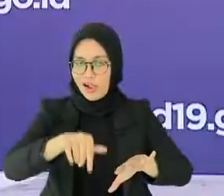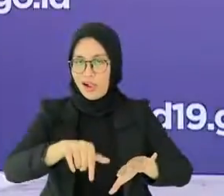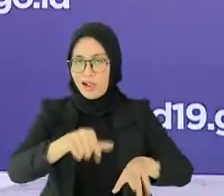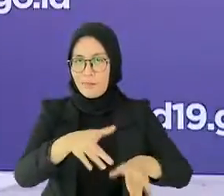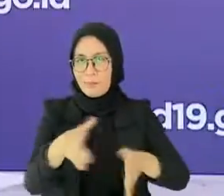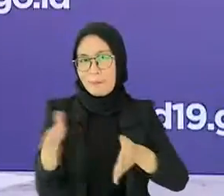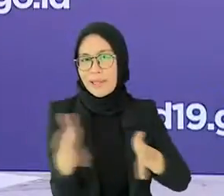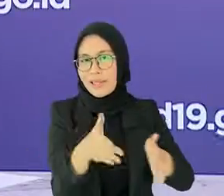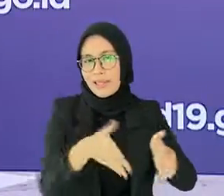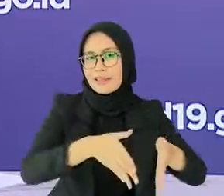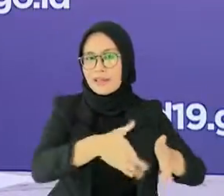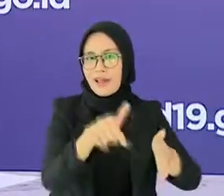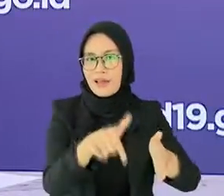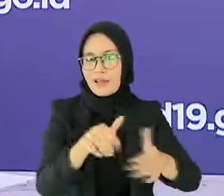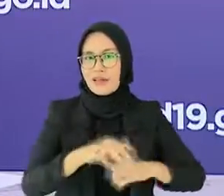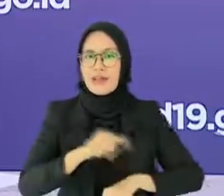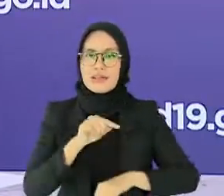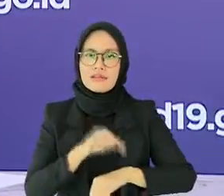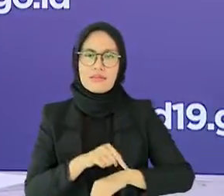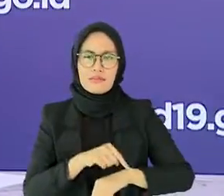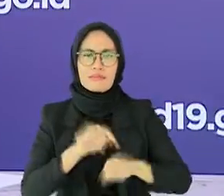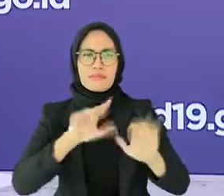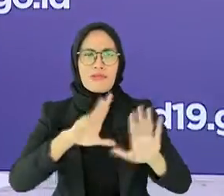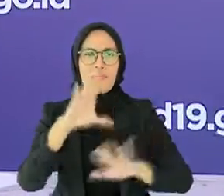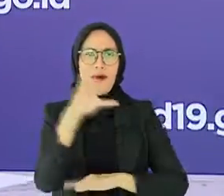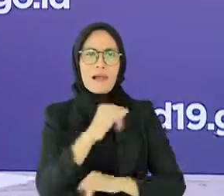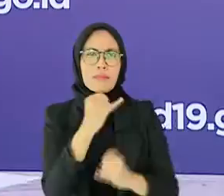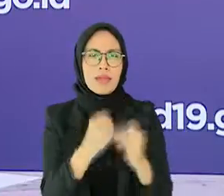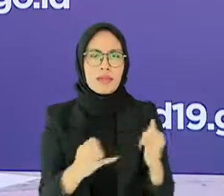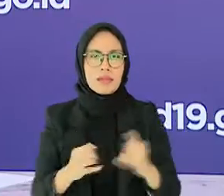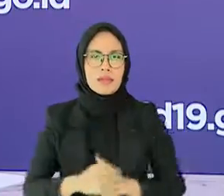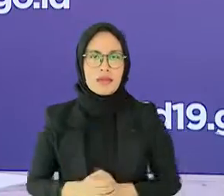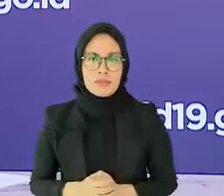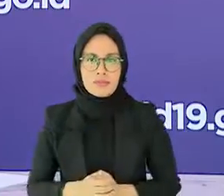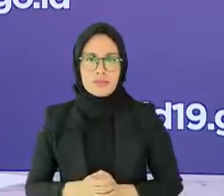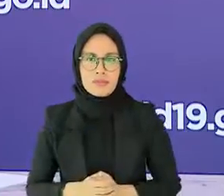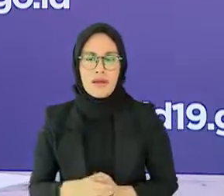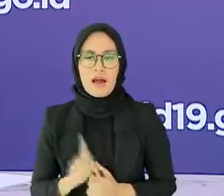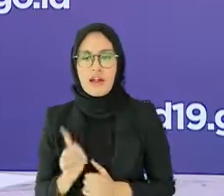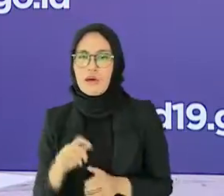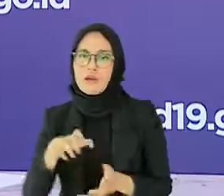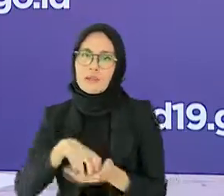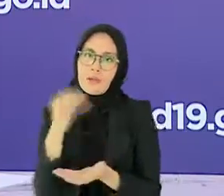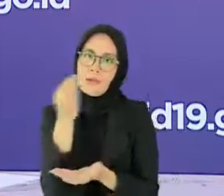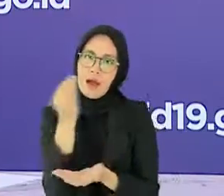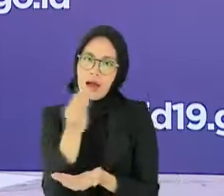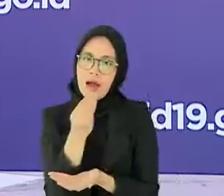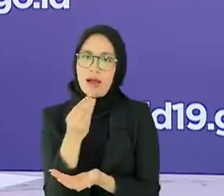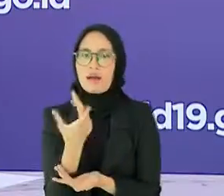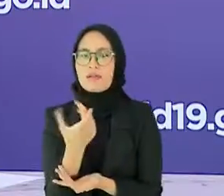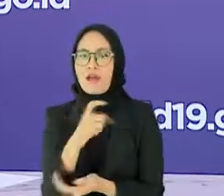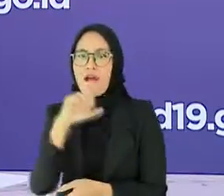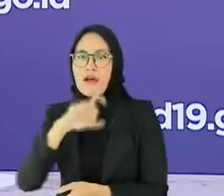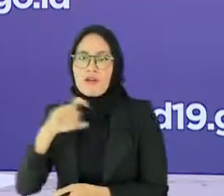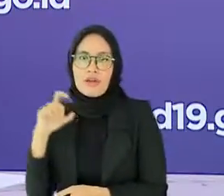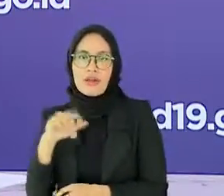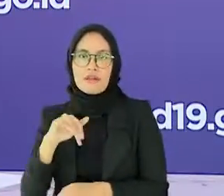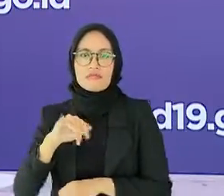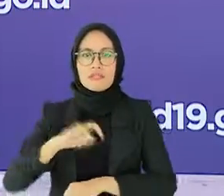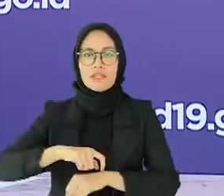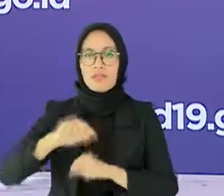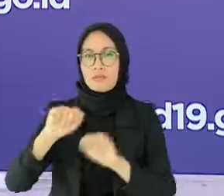.00 operasional makan atau minum di Warung Tegal maupun restoran maupun kafe menjadi 21